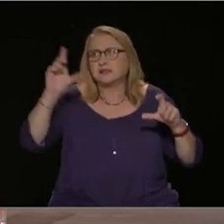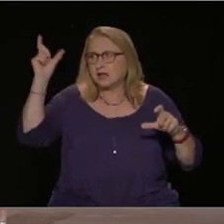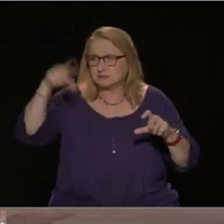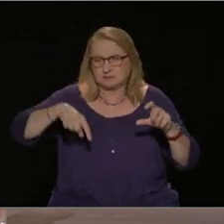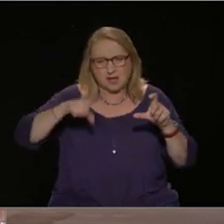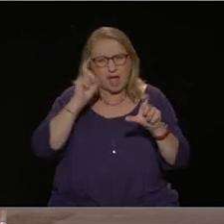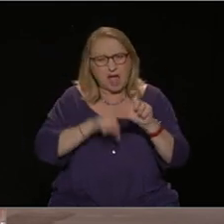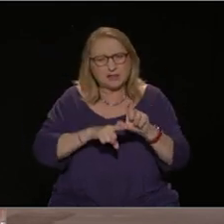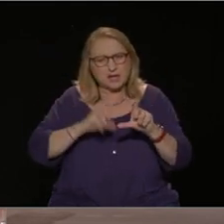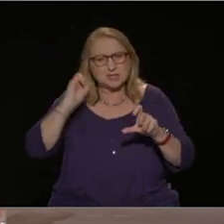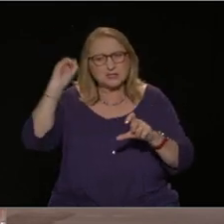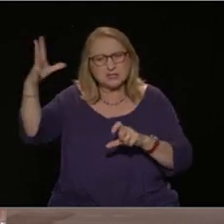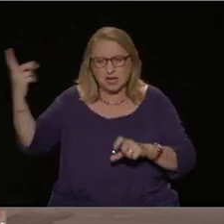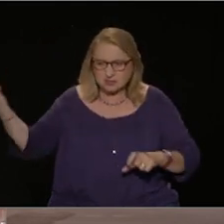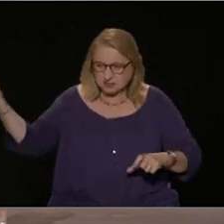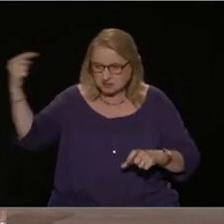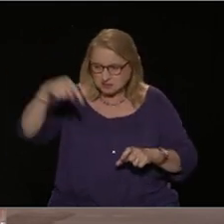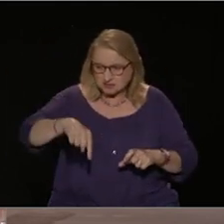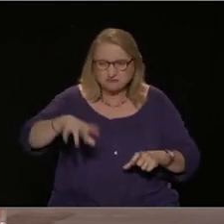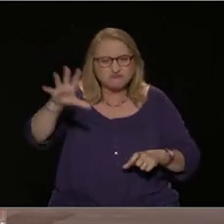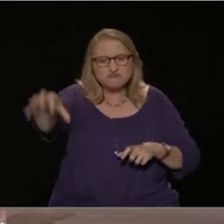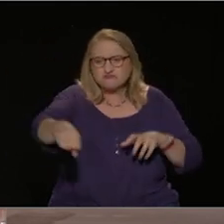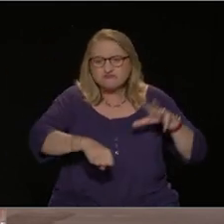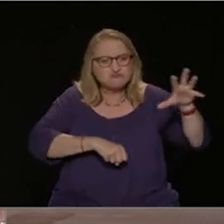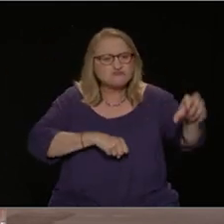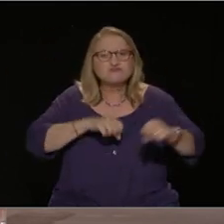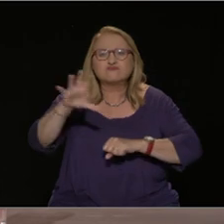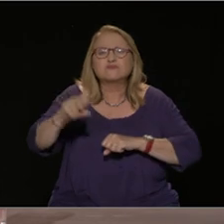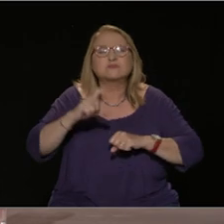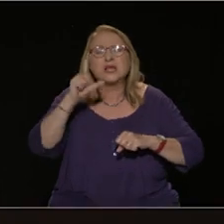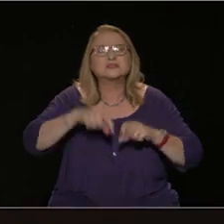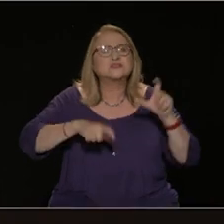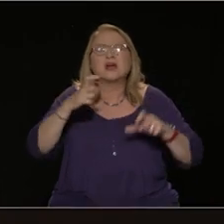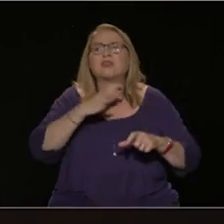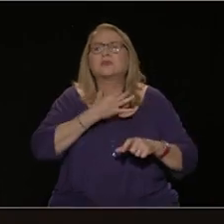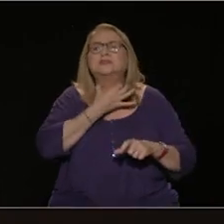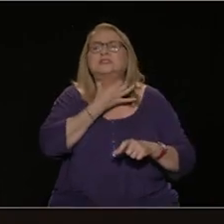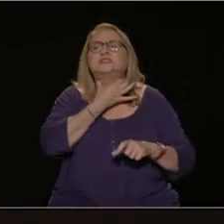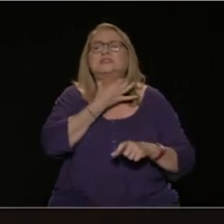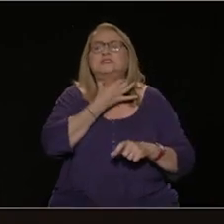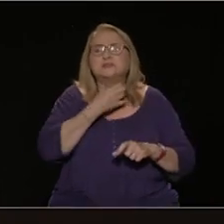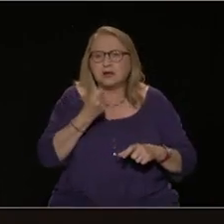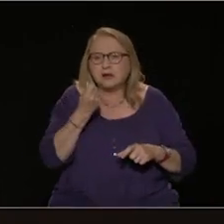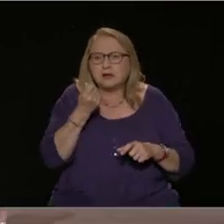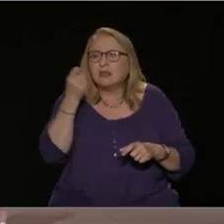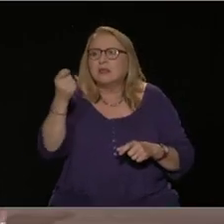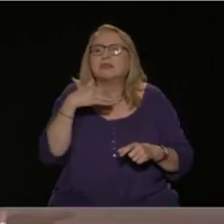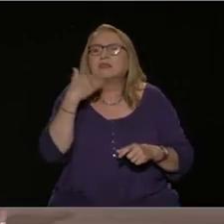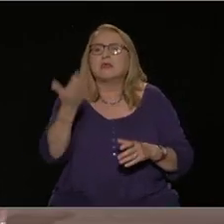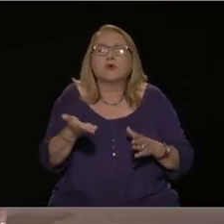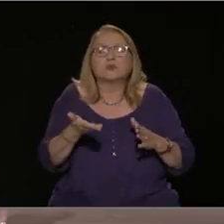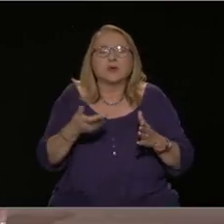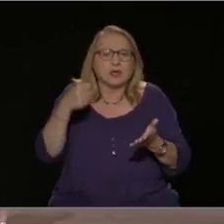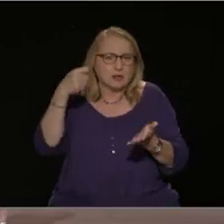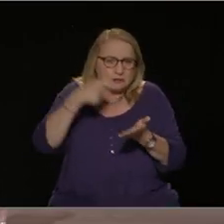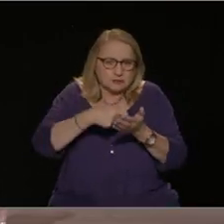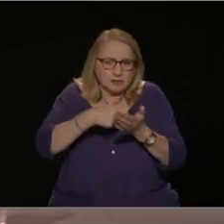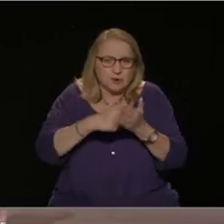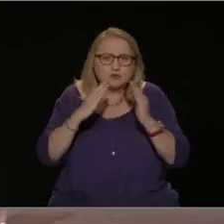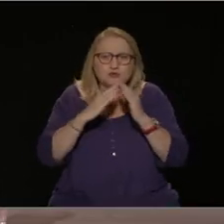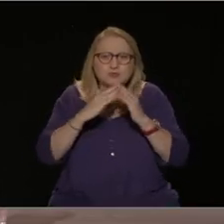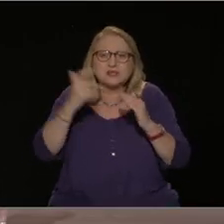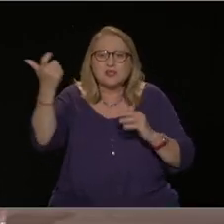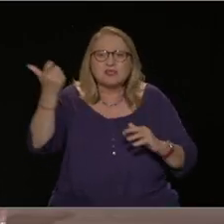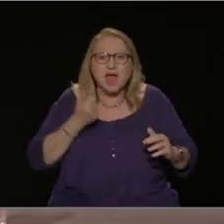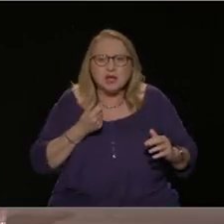ακίνητη περιουσία, ετοιμάζονται να πάρουν και ακόμα περισσότερο μέσω των πλειστηριασμών, κάνοντας δραματικό,